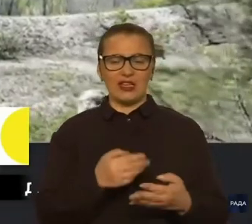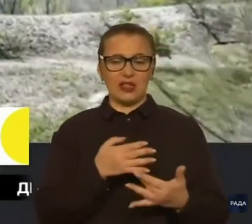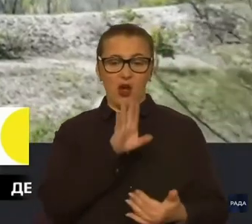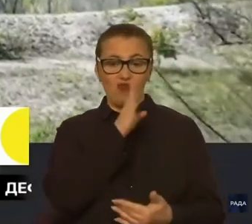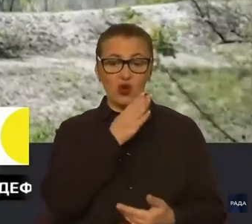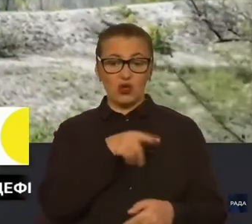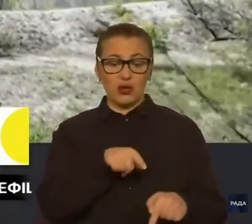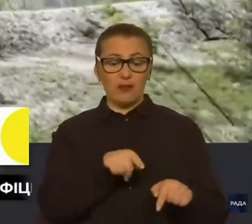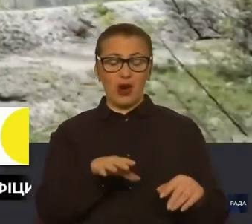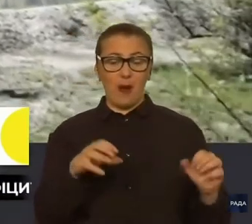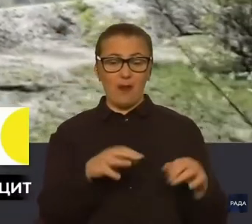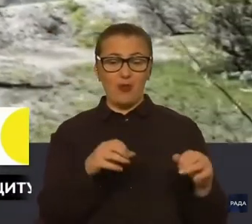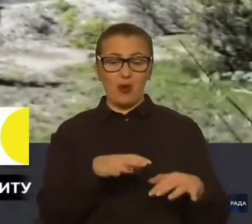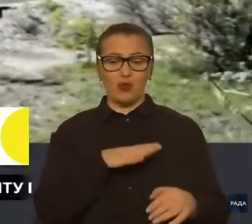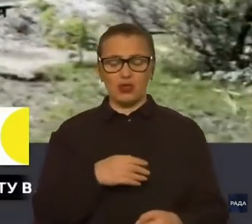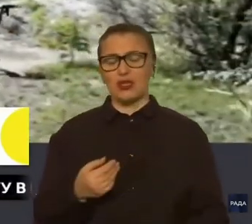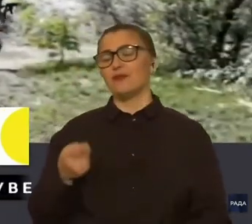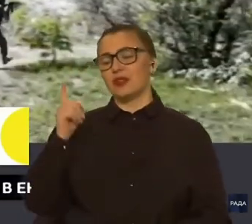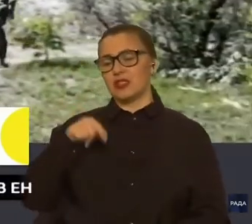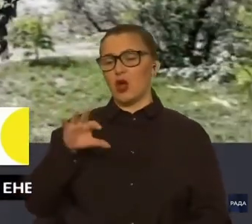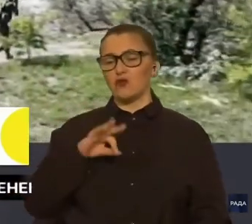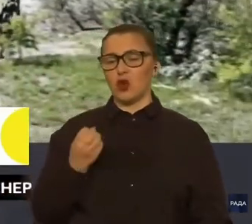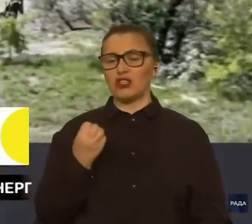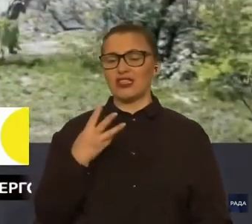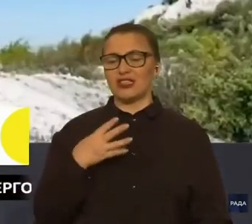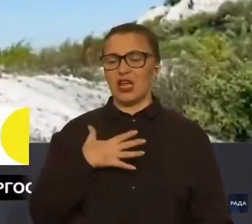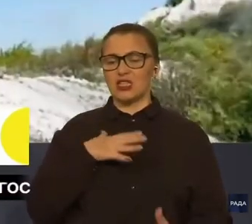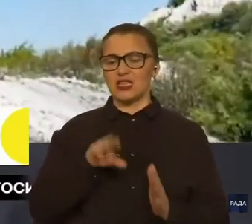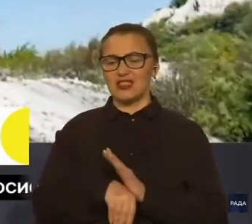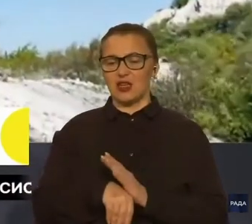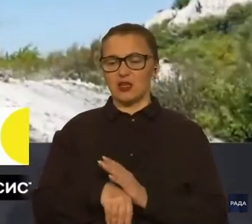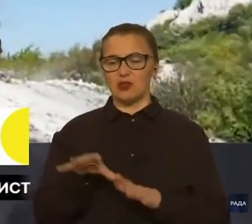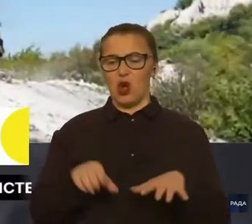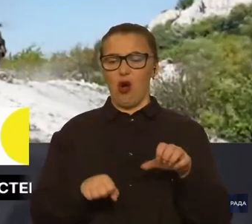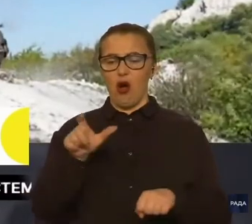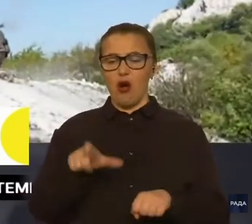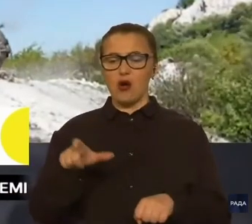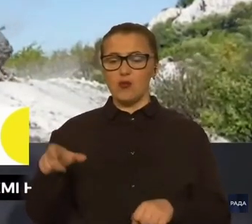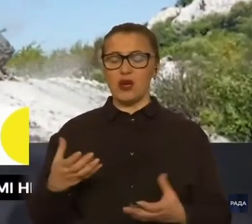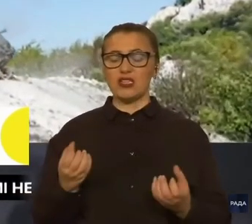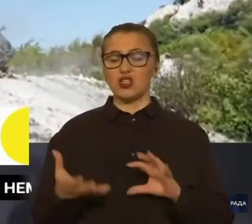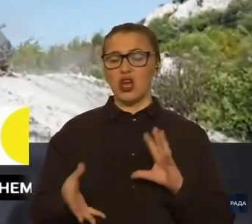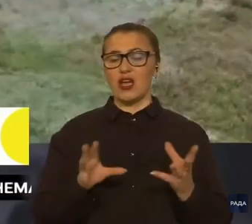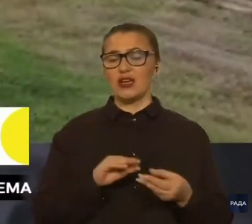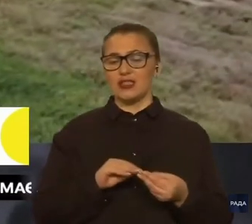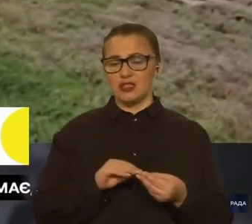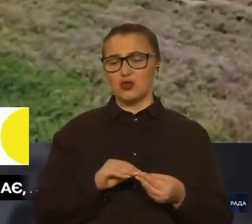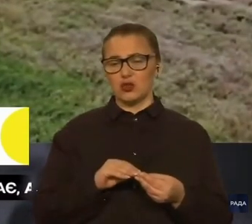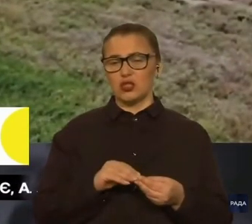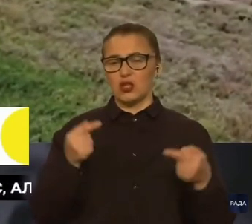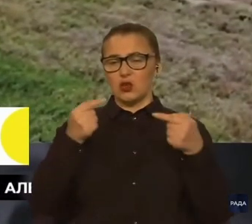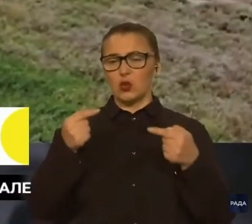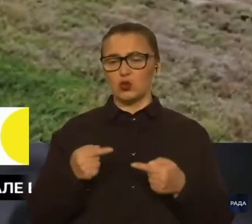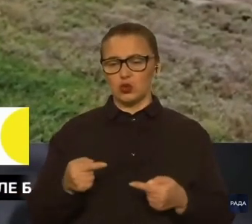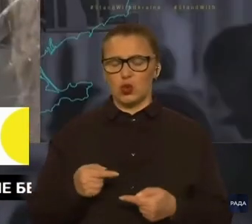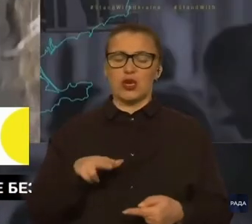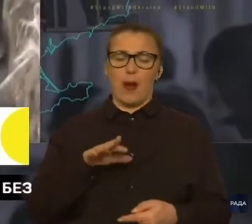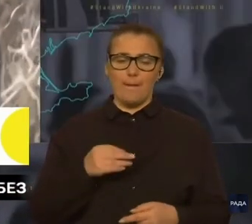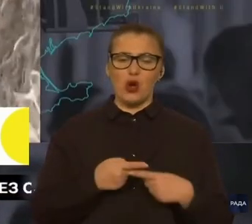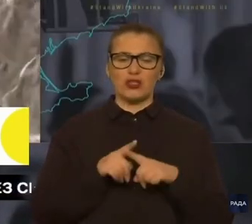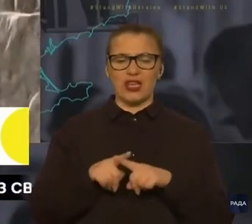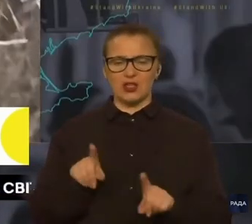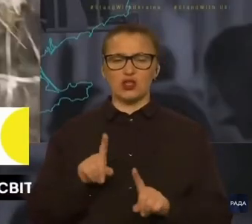Попередньо відомо про 13 загиблих там окупантів. Ще внаслідки уточнюються, що по техніці